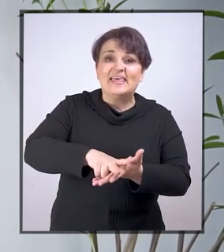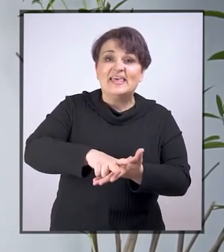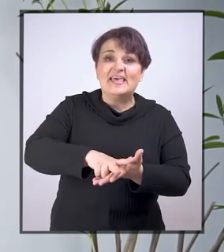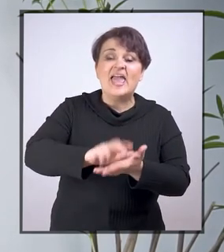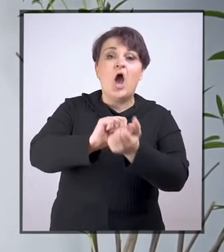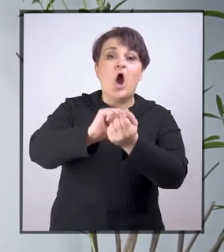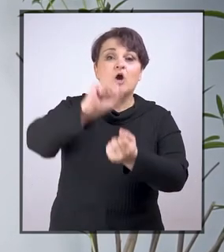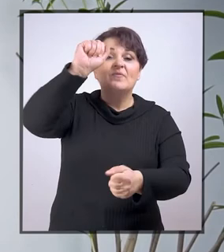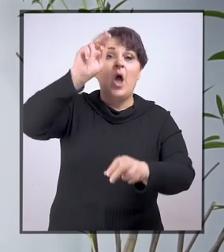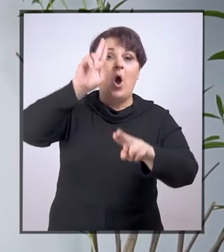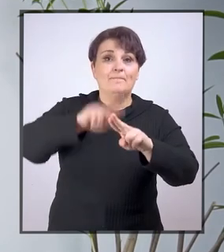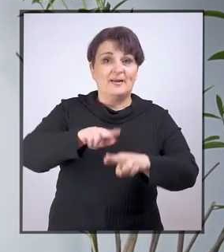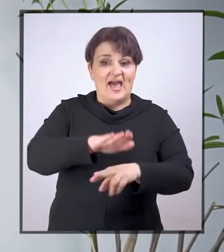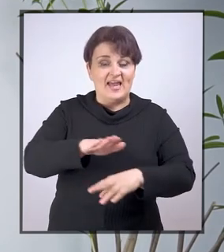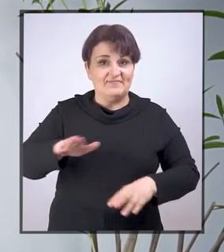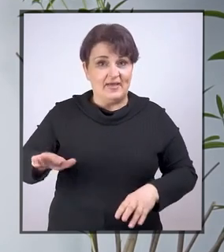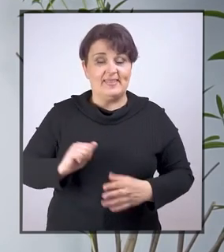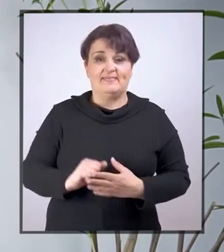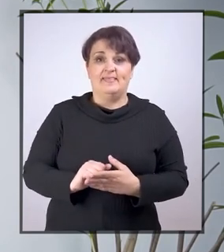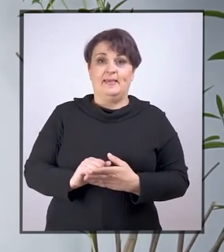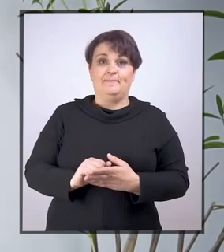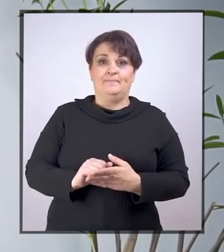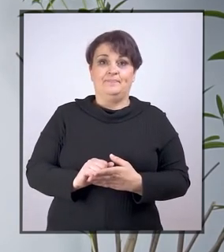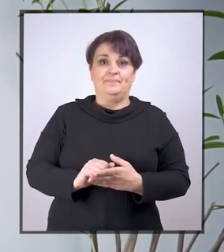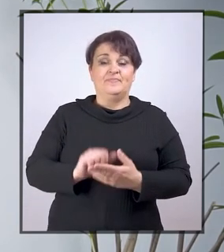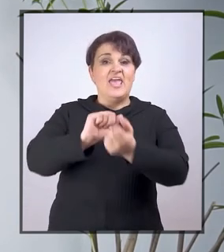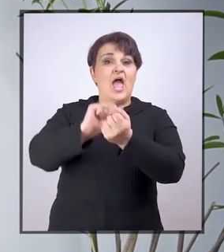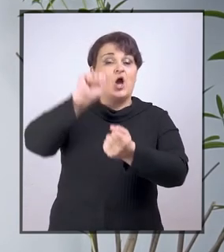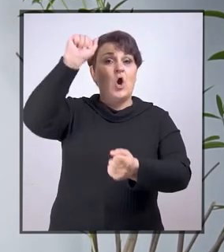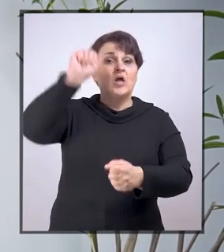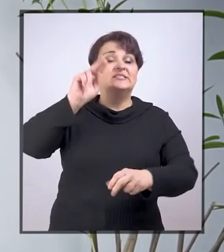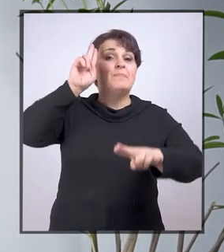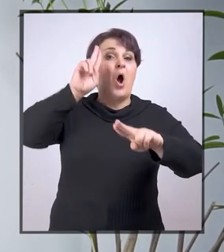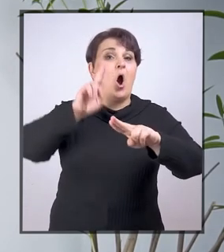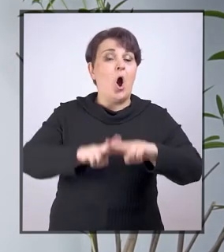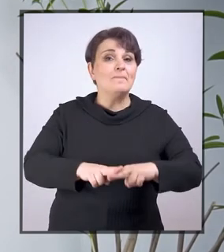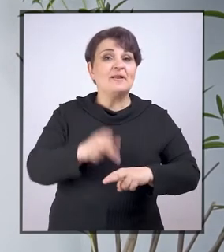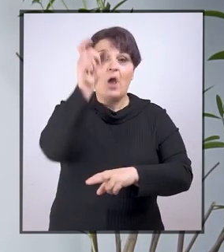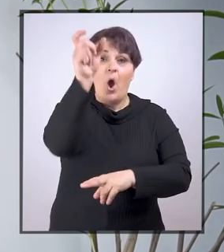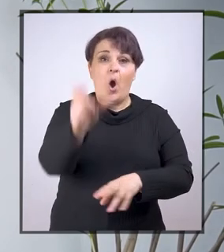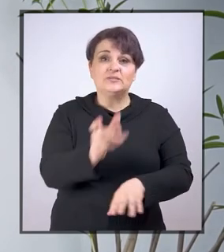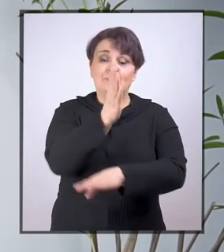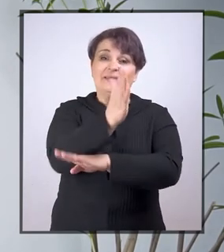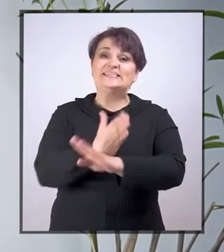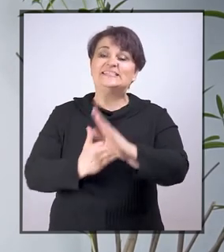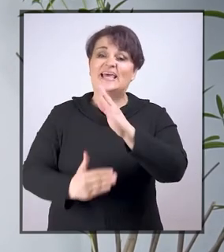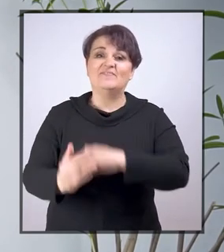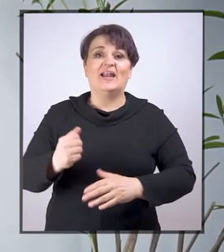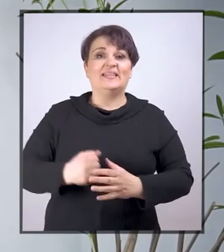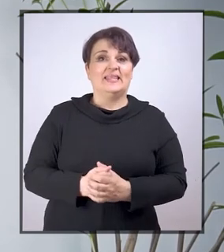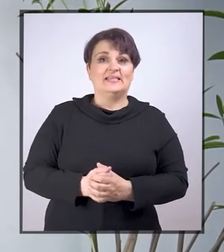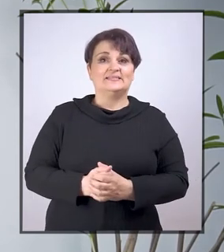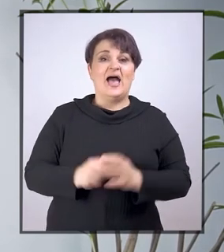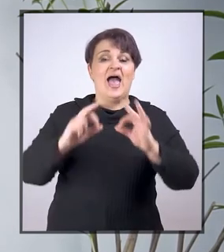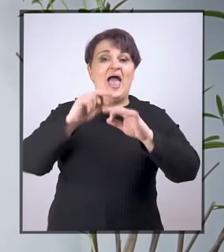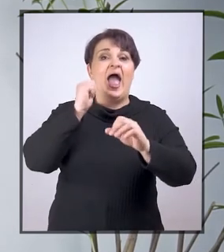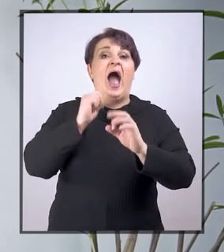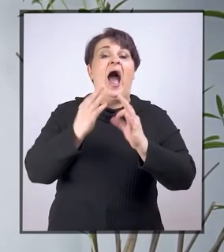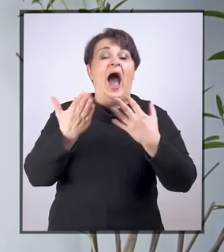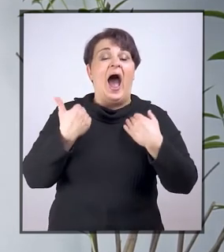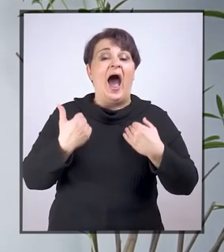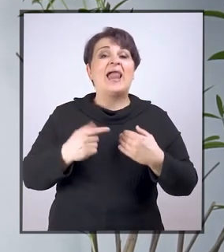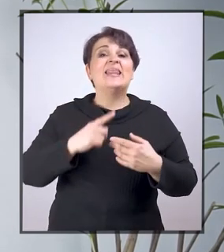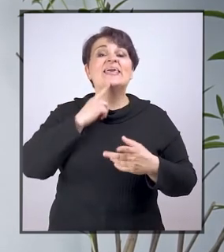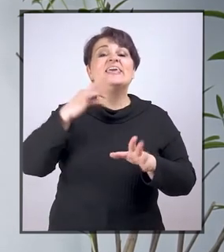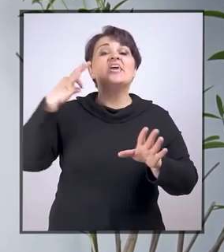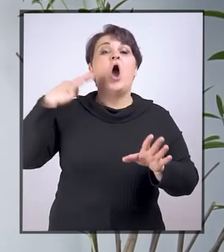konvencije o pravima djeteta, konvencije o pravima osoba sa invaliditetom, ali